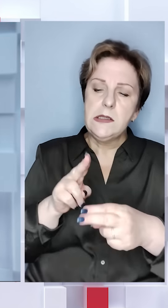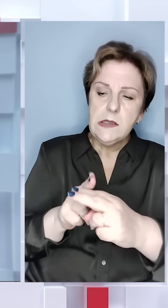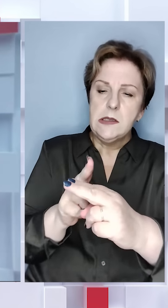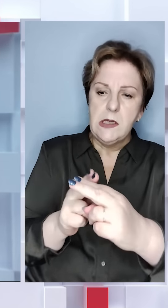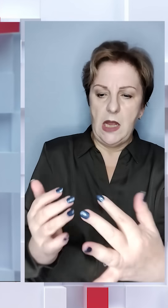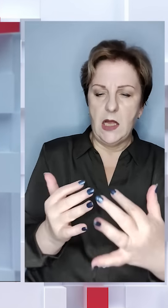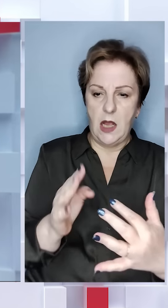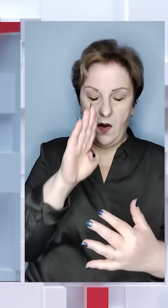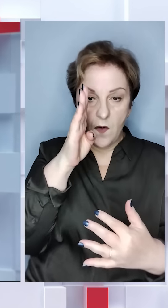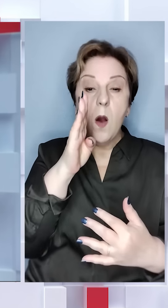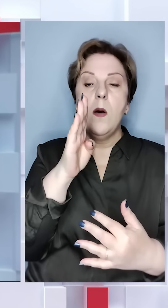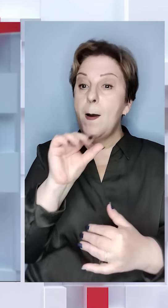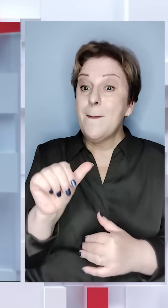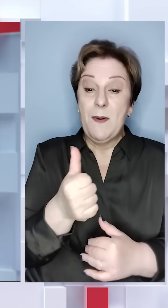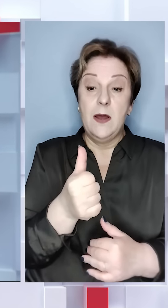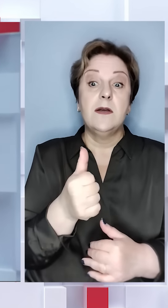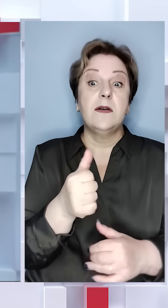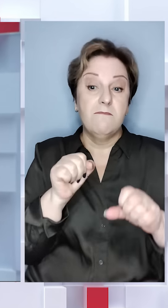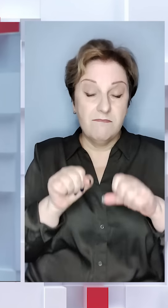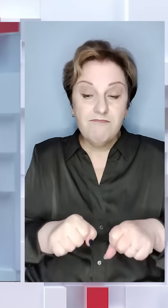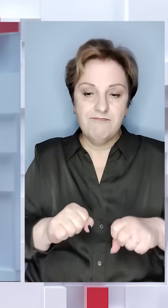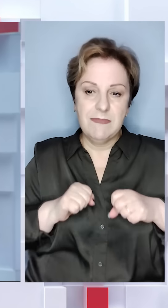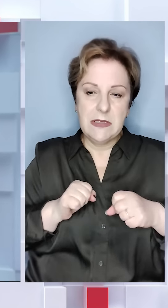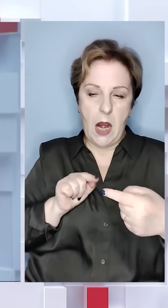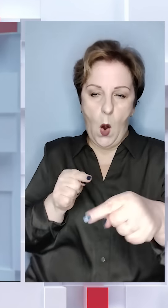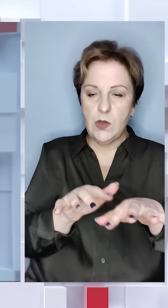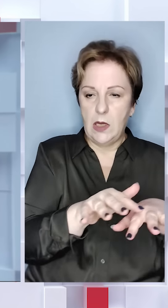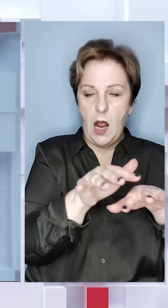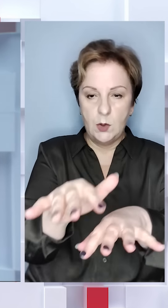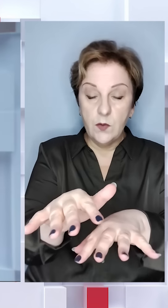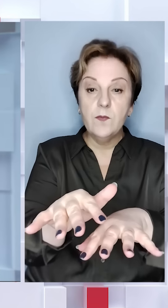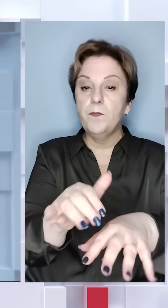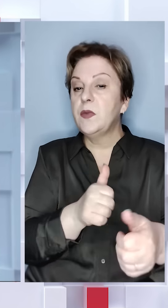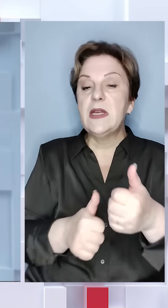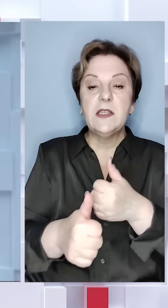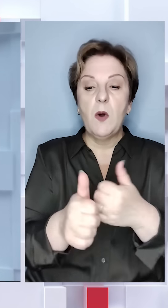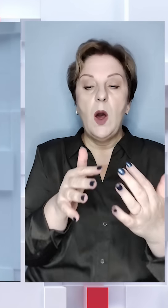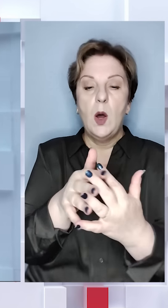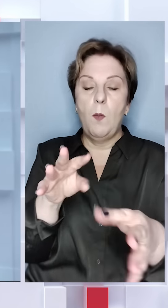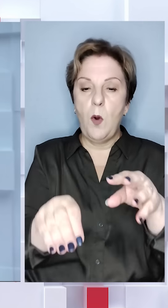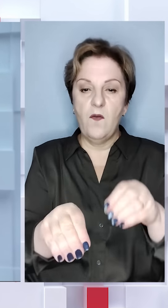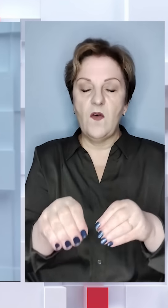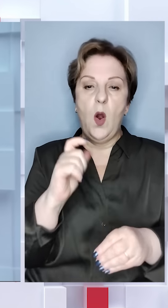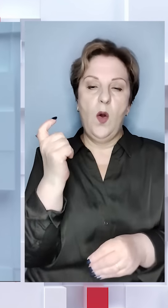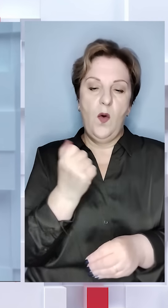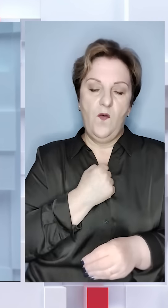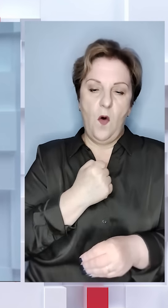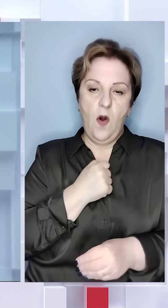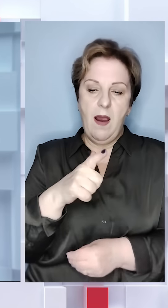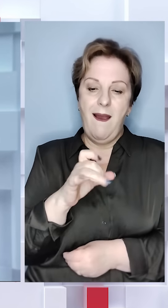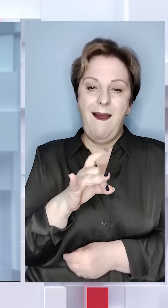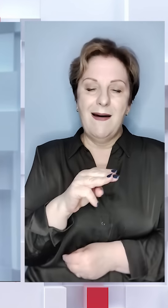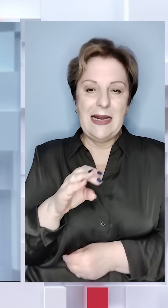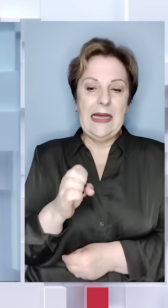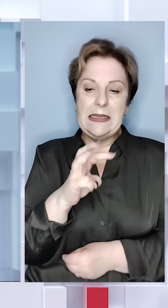стримують натиск окупантів, а й при першій ліпшій нагоді намагаються контратакувати. Із передових позицій воїнів Харті 13-ї